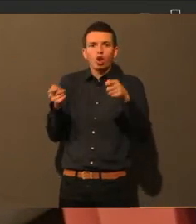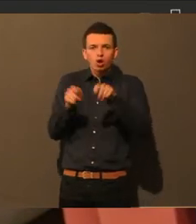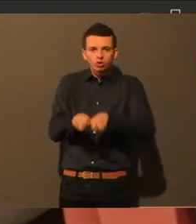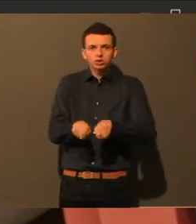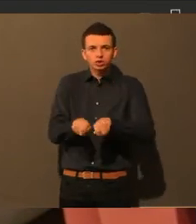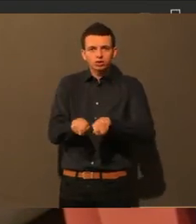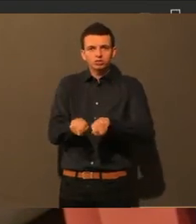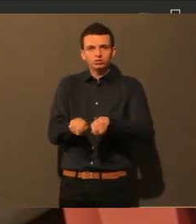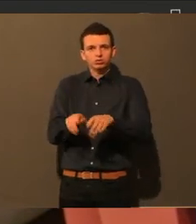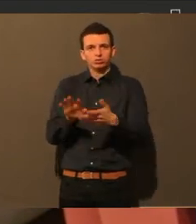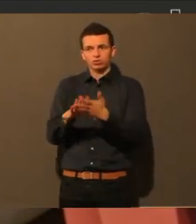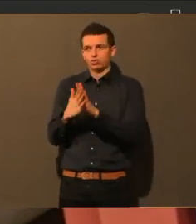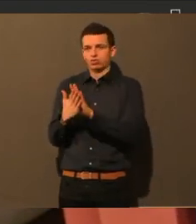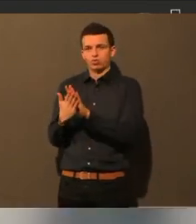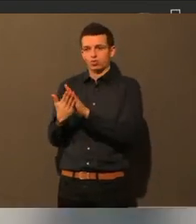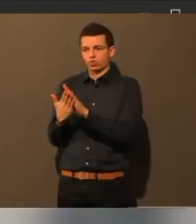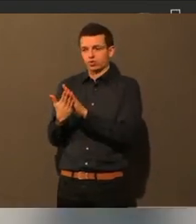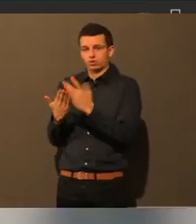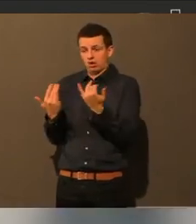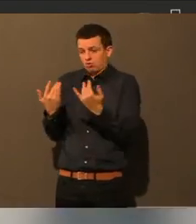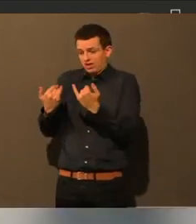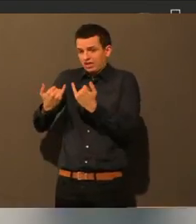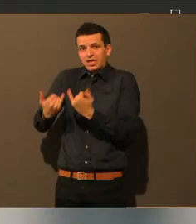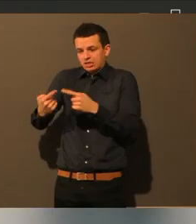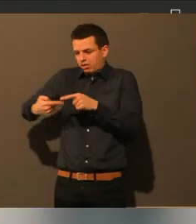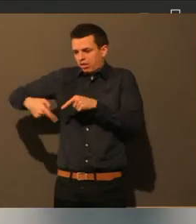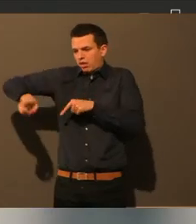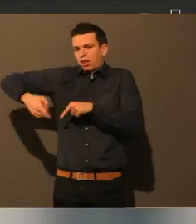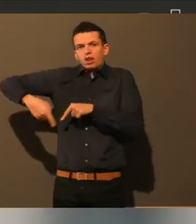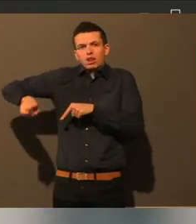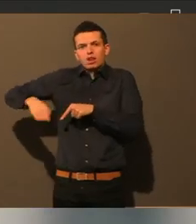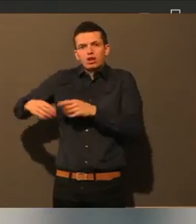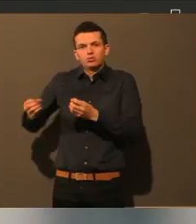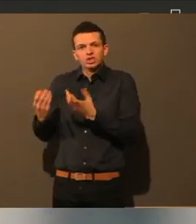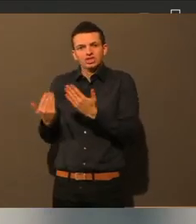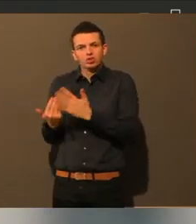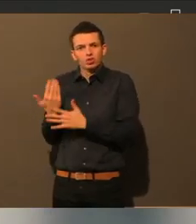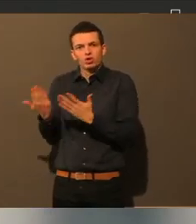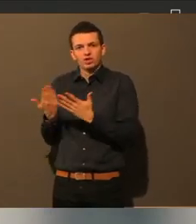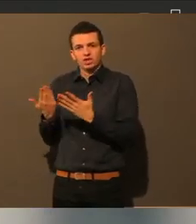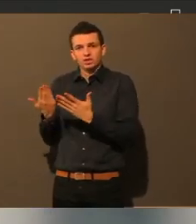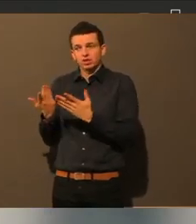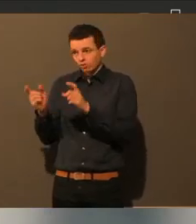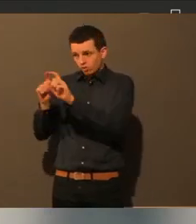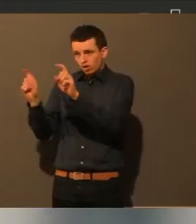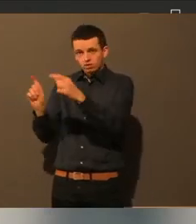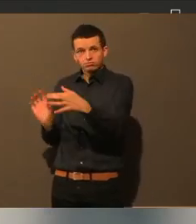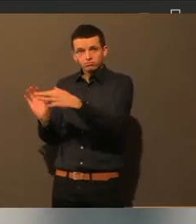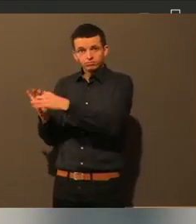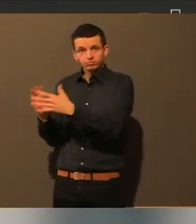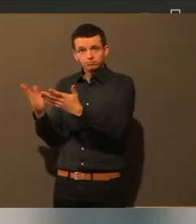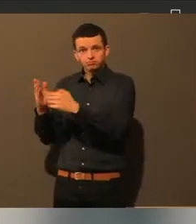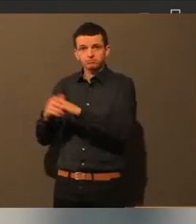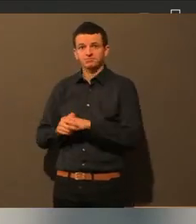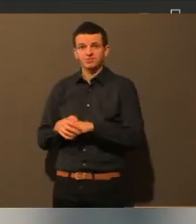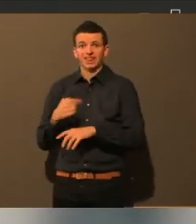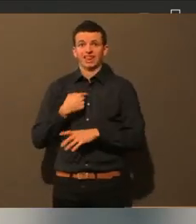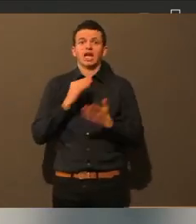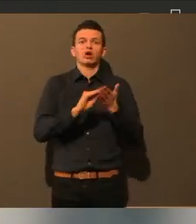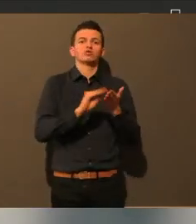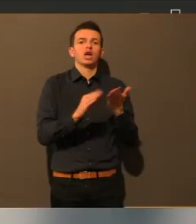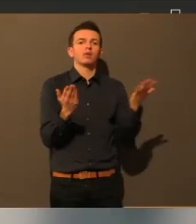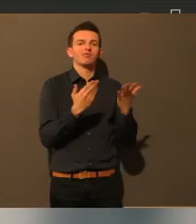jetzt angehen sollten? Also ich habe mir aufgeschrieben, dass wir noch mal das Thema bessere